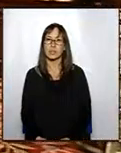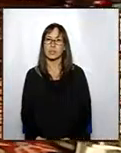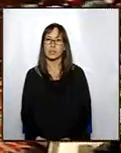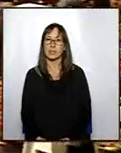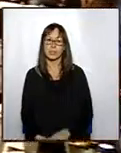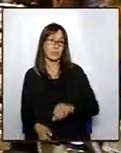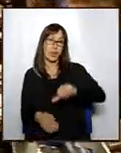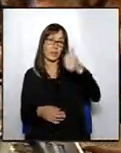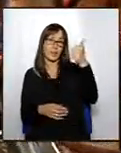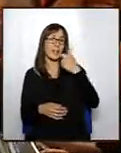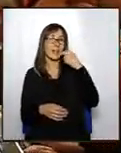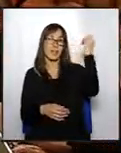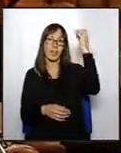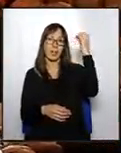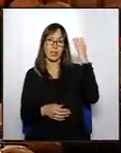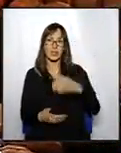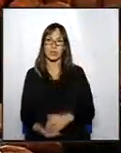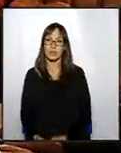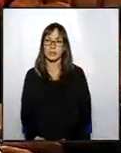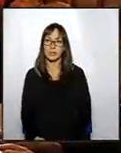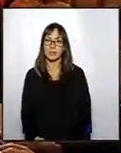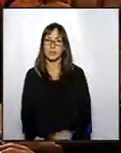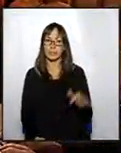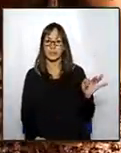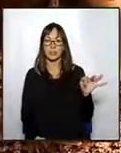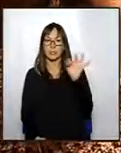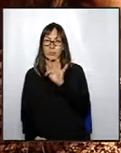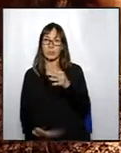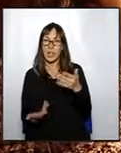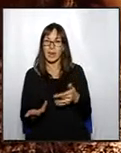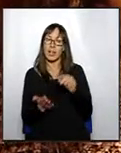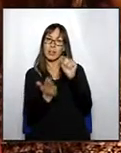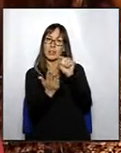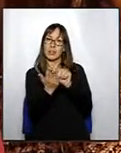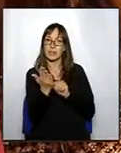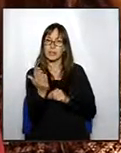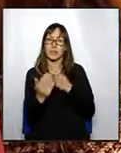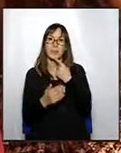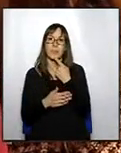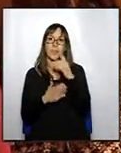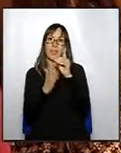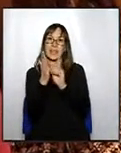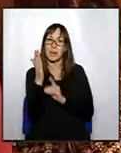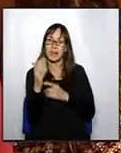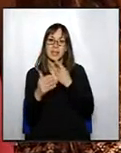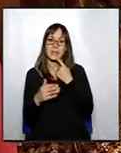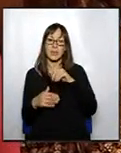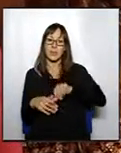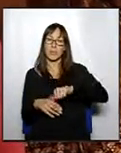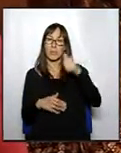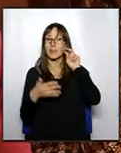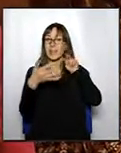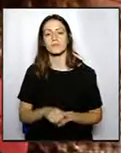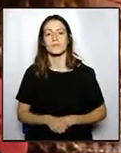Ens queda aprovada aquesta declaració. Passem als dictàmens. Aprovar les mesures de transparència i bon govern proposades